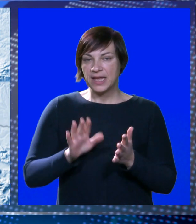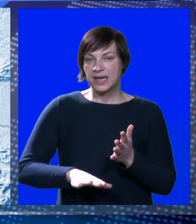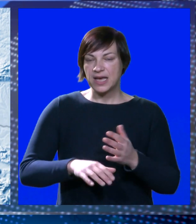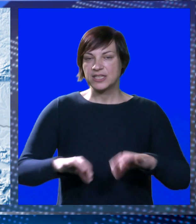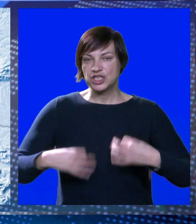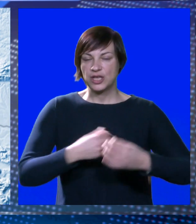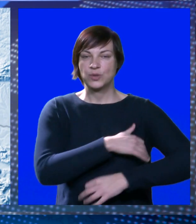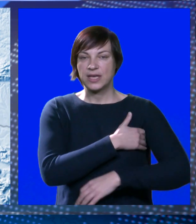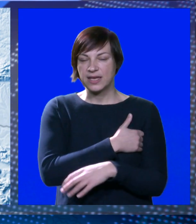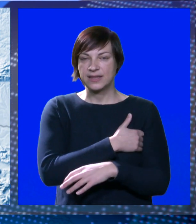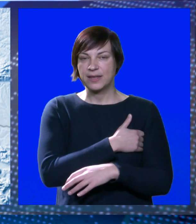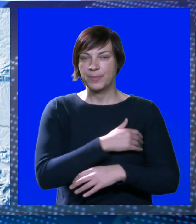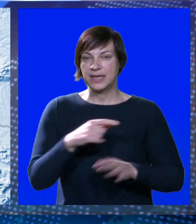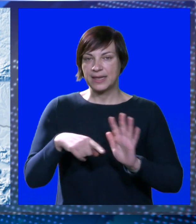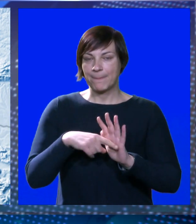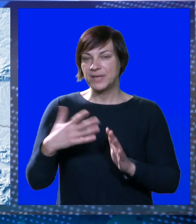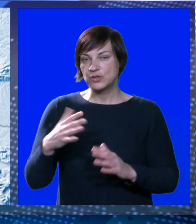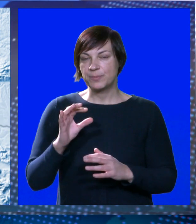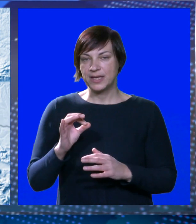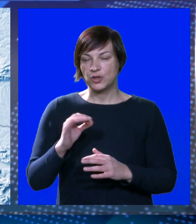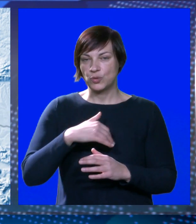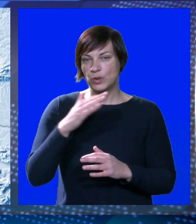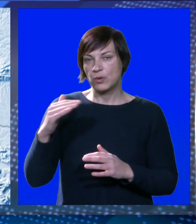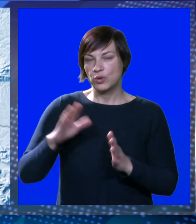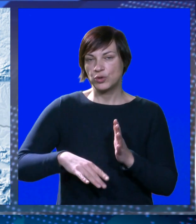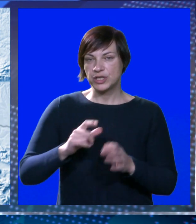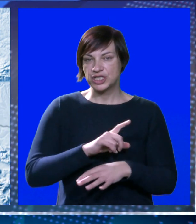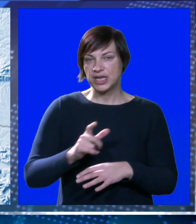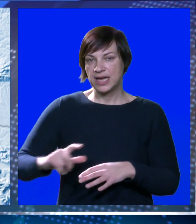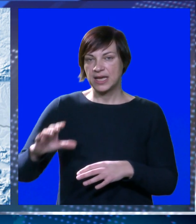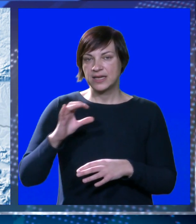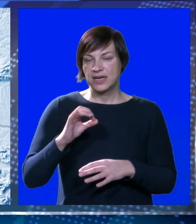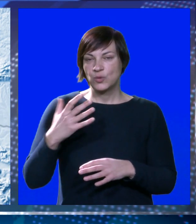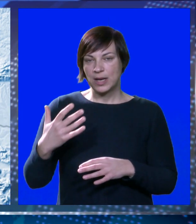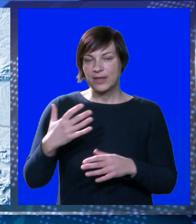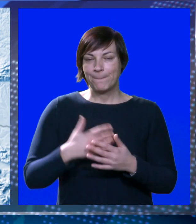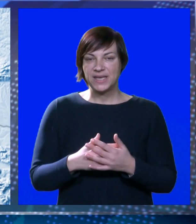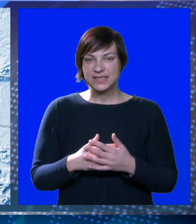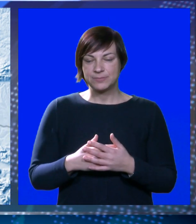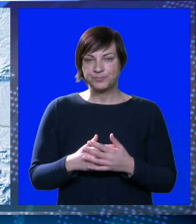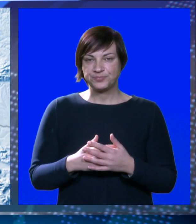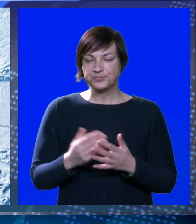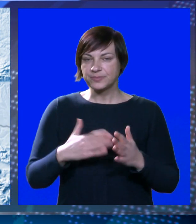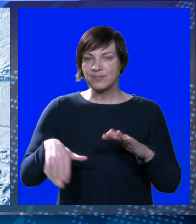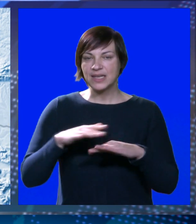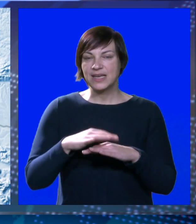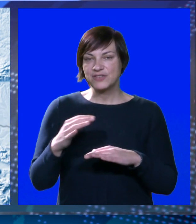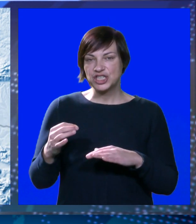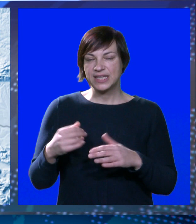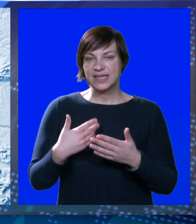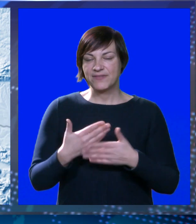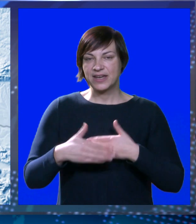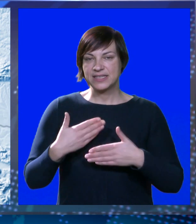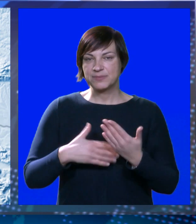Najniža jutarnja temperatura većinom od minus 5 do nula, u Gorju niža, na Jadranu od 0 do 5 celzivih stupnjeva. Najviša dnevna